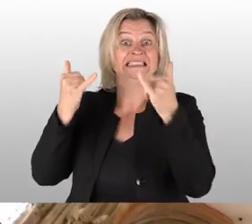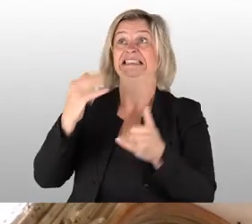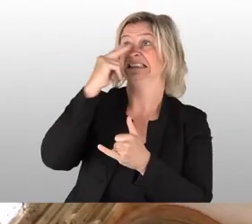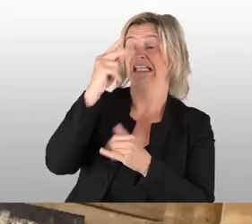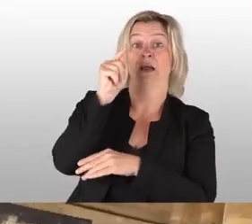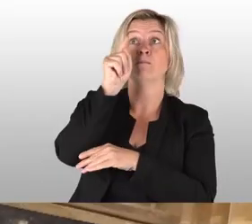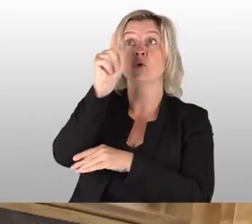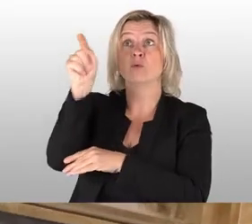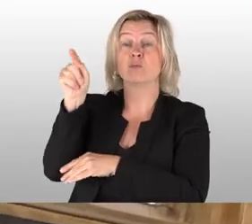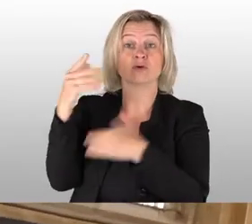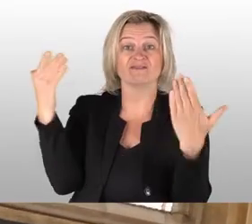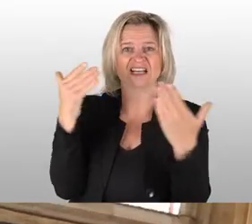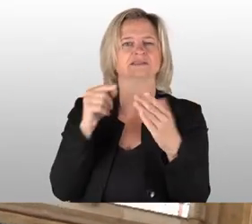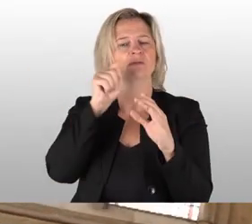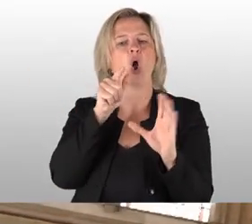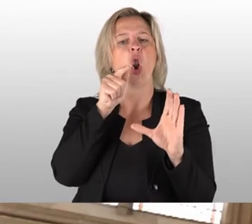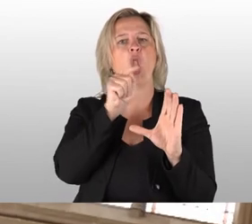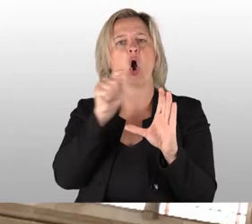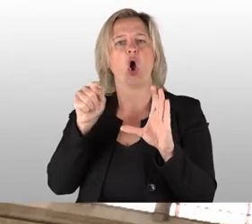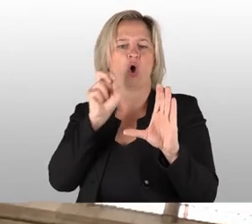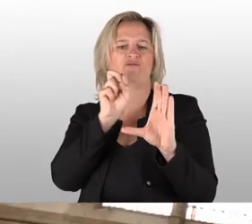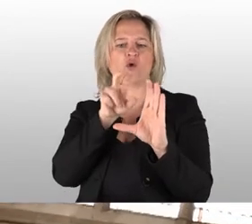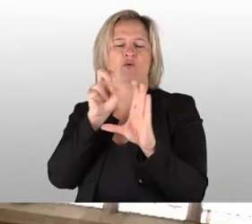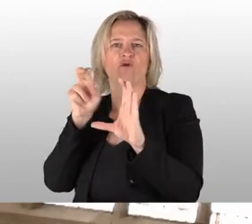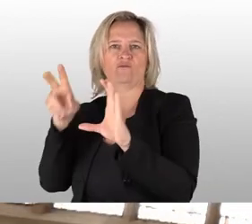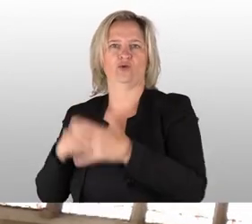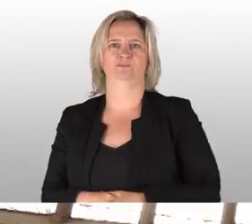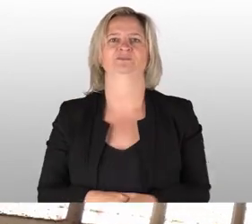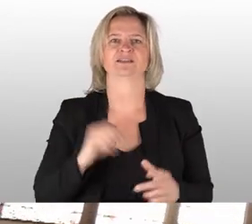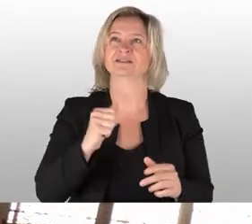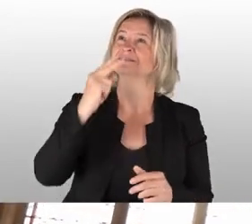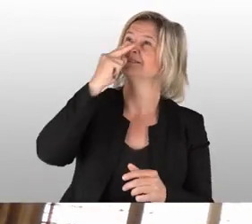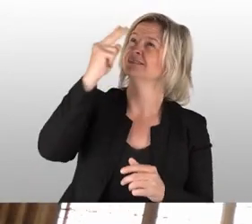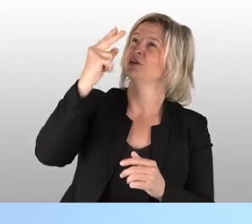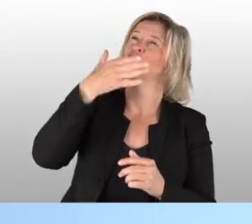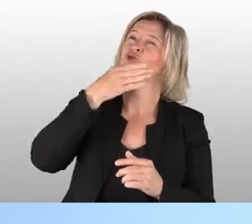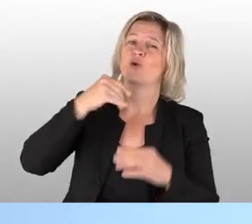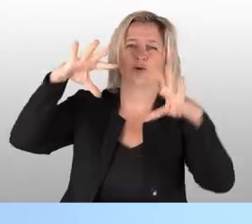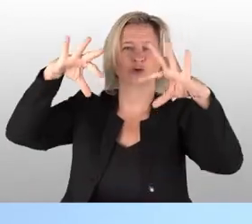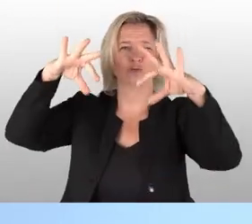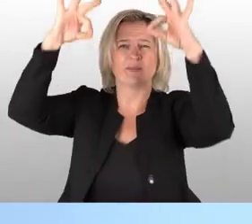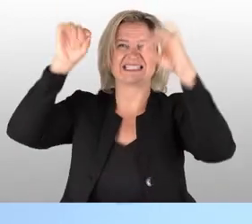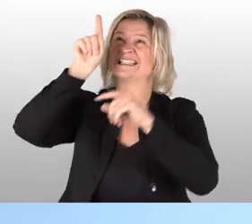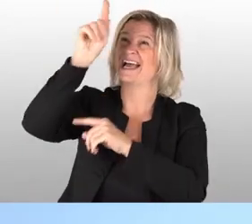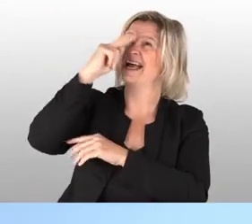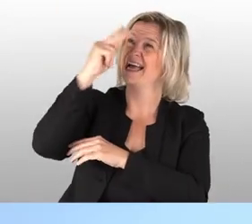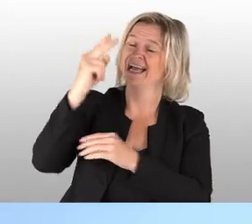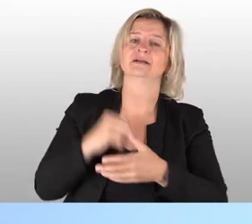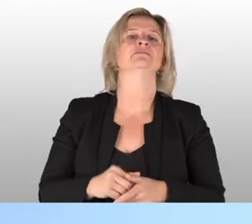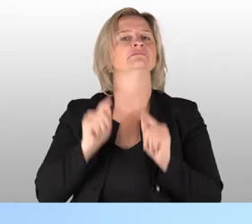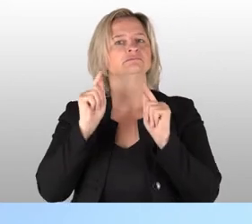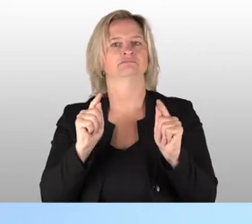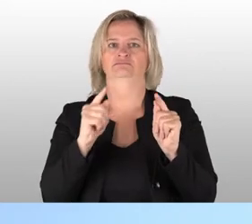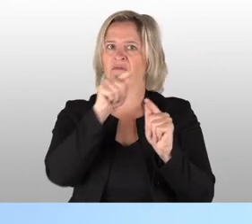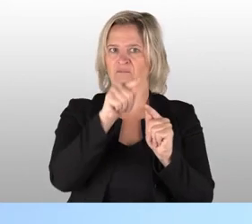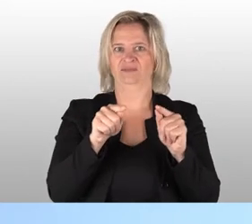verfüllten Löcher. Ein schöner Blick natürlich auch ganz bis nach oben. Diese herrlichen Domspitzen. Die Fenster hat man da